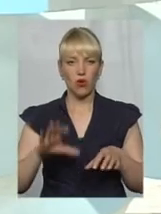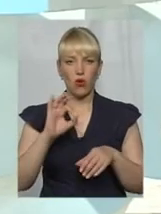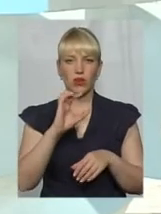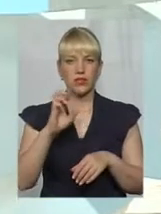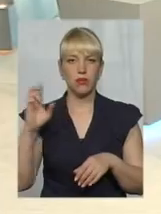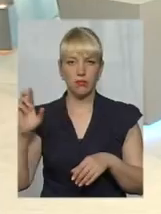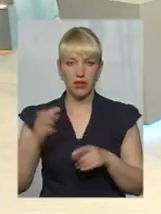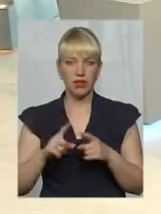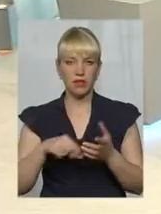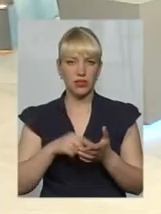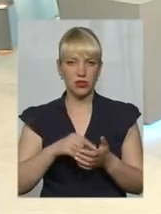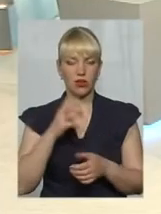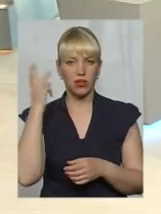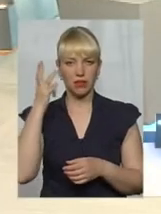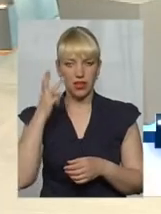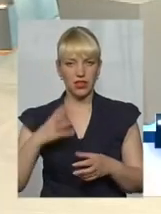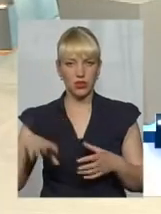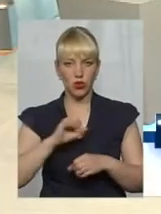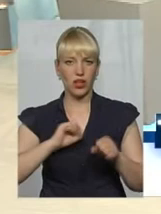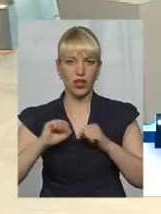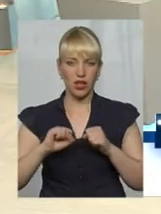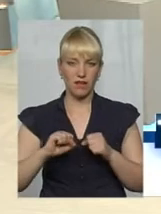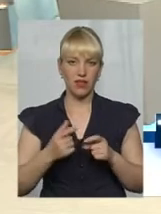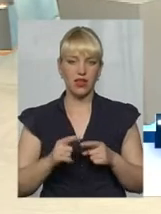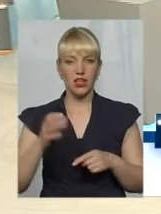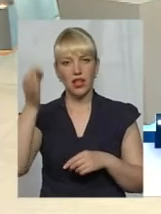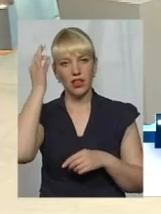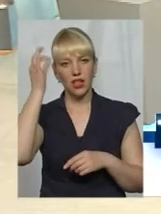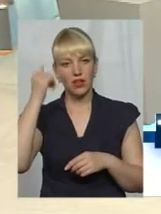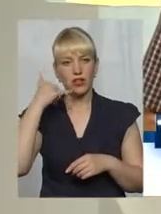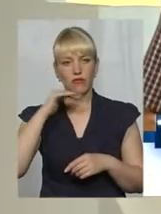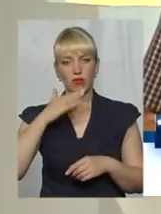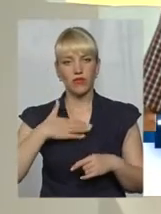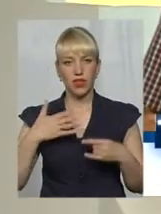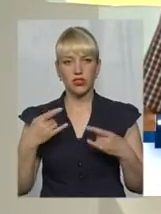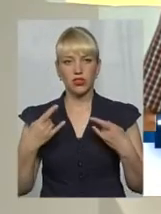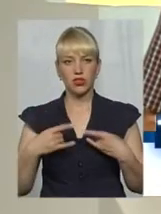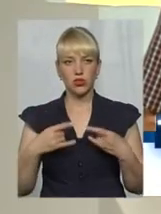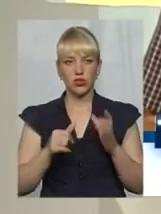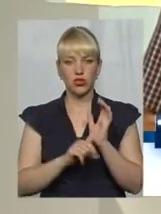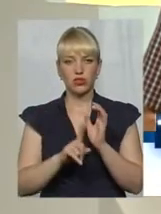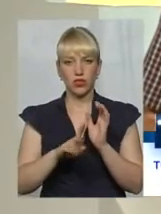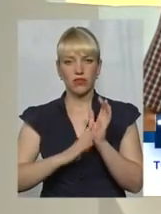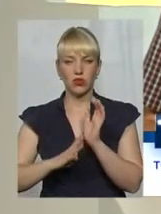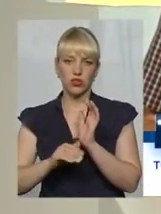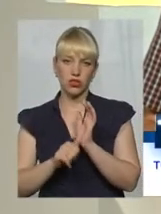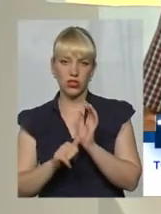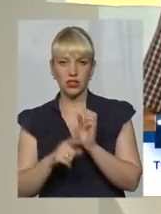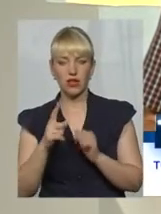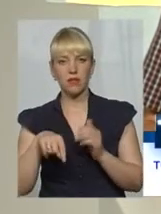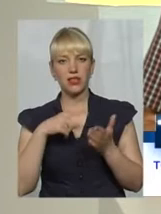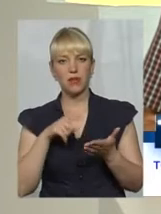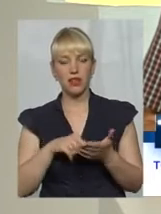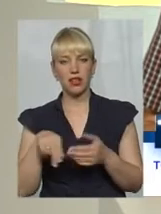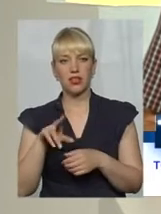в місті Хмельницького. Ну і нагадаю усім телефон нашій студії – 619060. Ну і перше запитання,